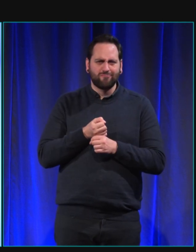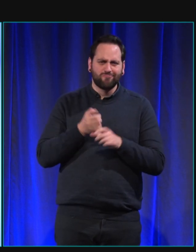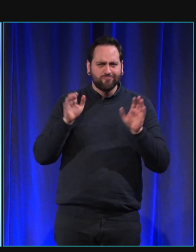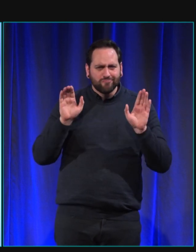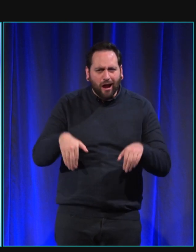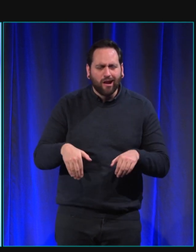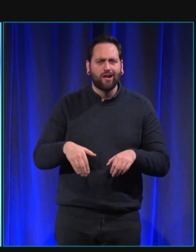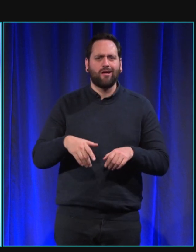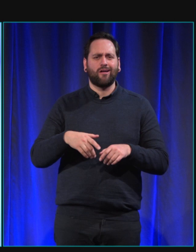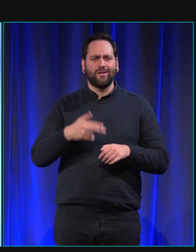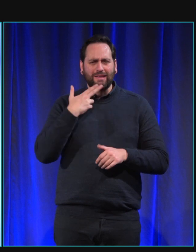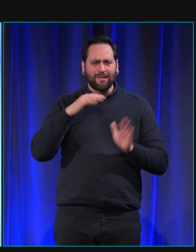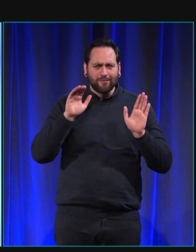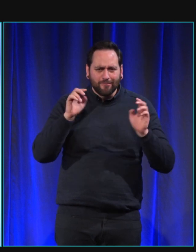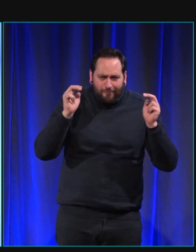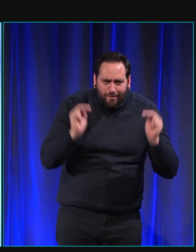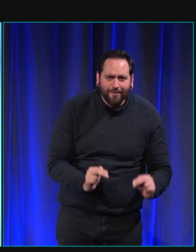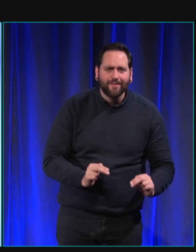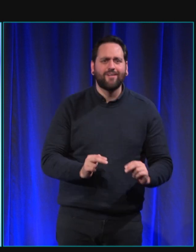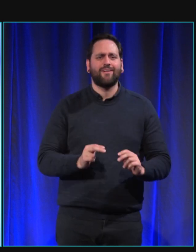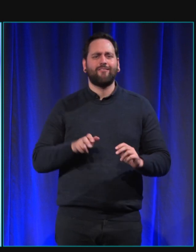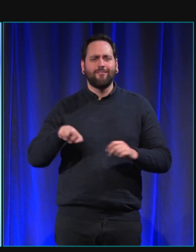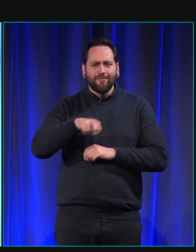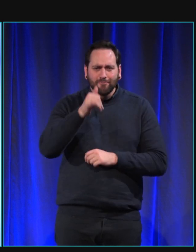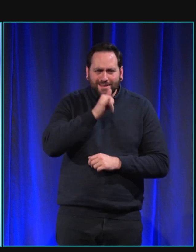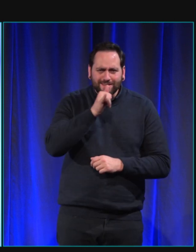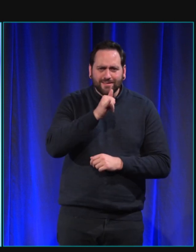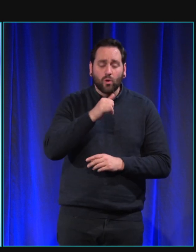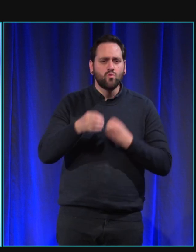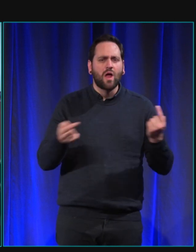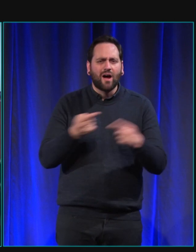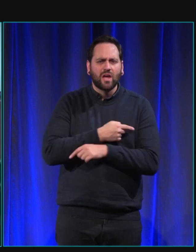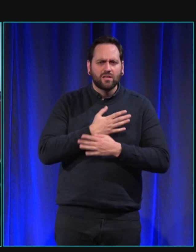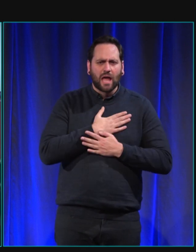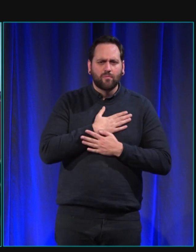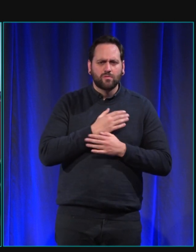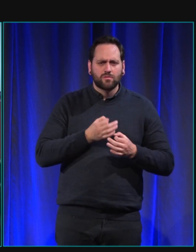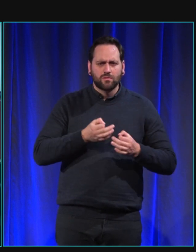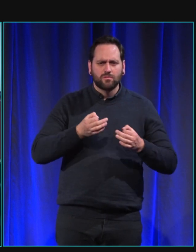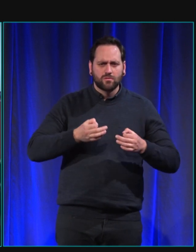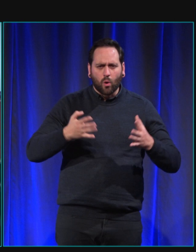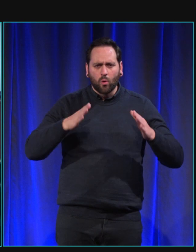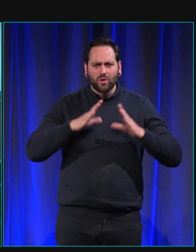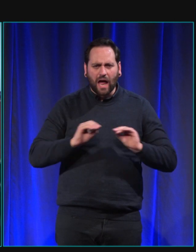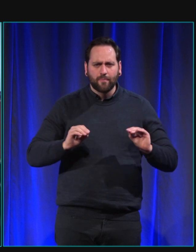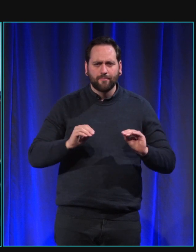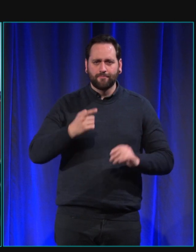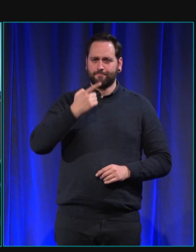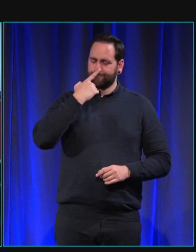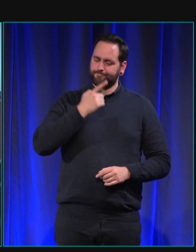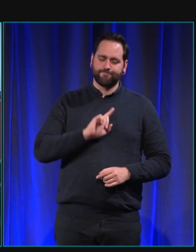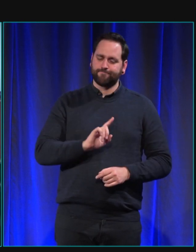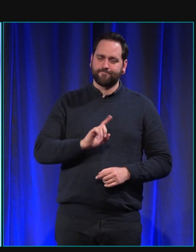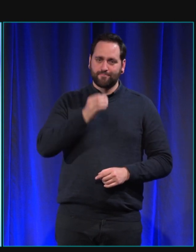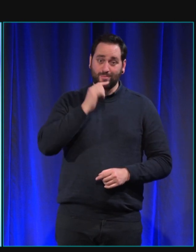chahuteur à la maison ou au contraire c'est complètement calme et se dit ouh là on sent qu'elle se contrôle trop ça va le faire